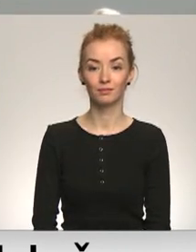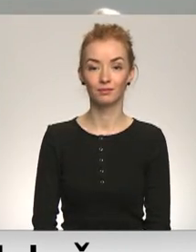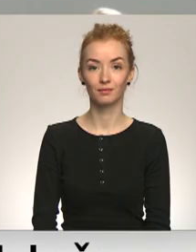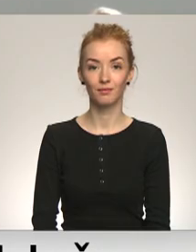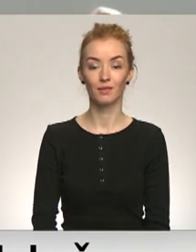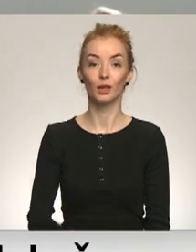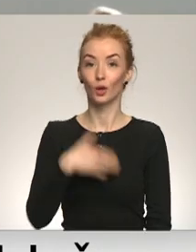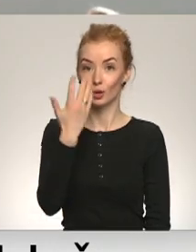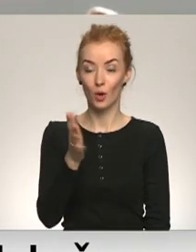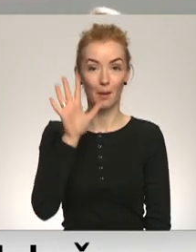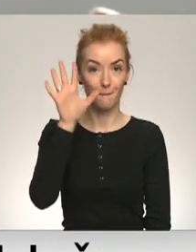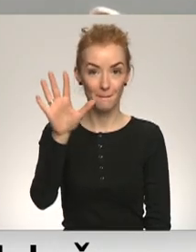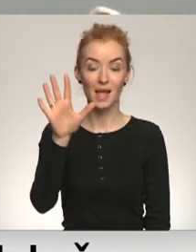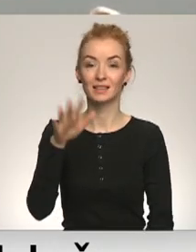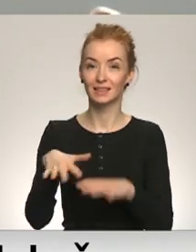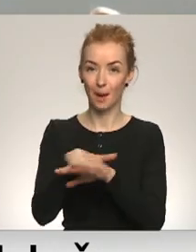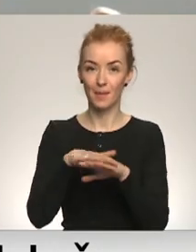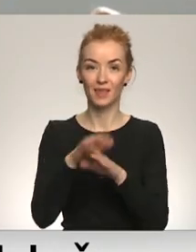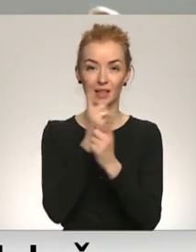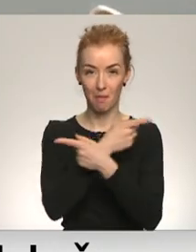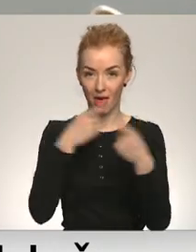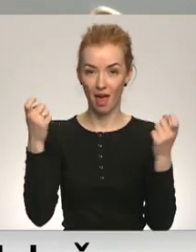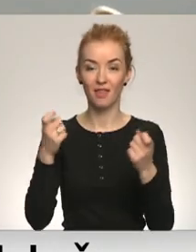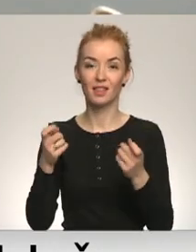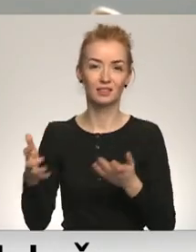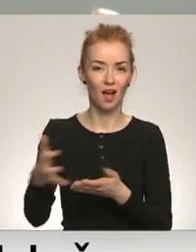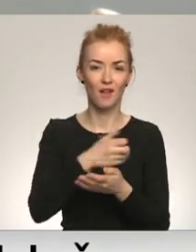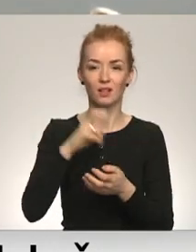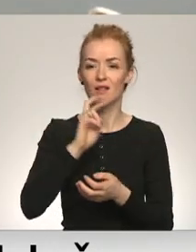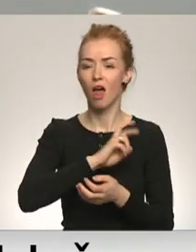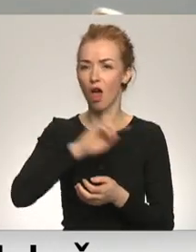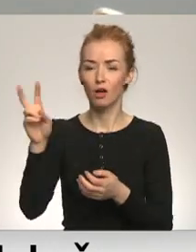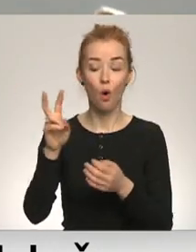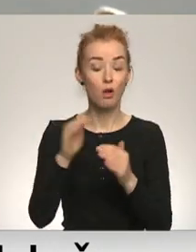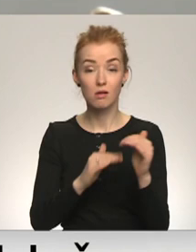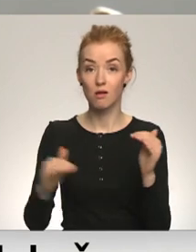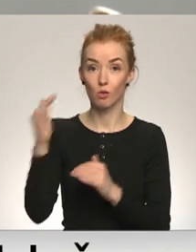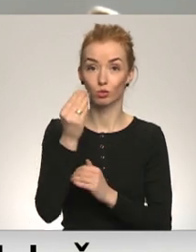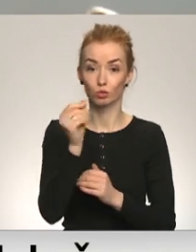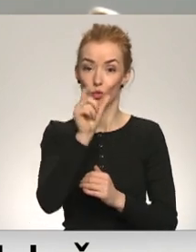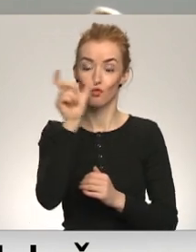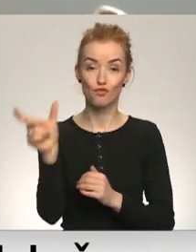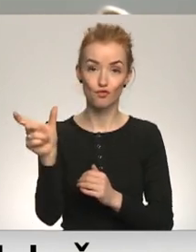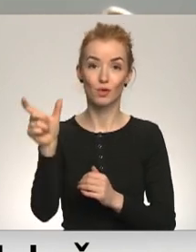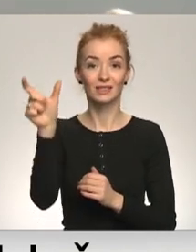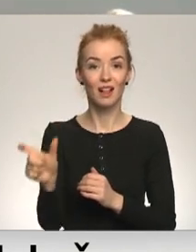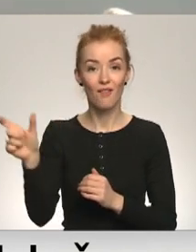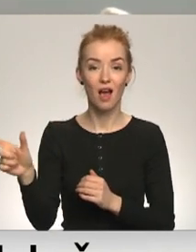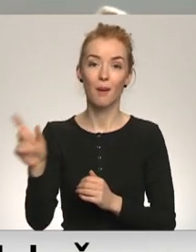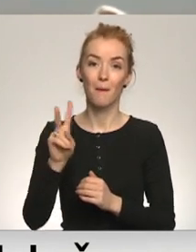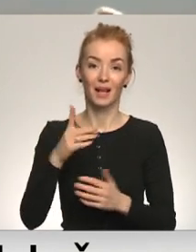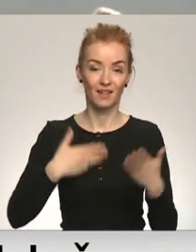Maratonā dot piecis sabiedrīskie mediji nevien savāca rekordu lielu naudas summu cilvēku ar invaliditāti ikdienas